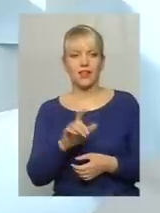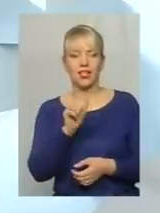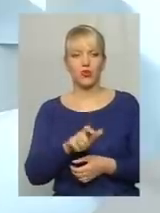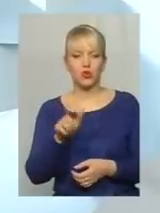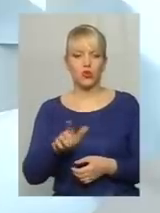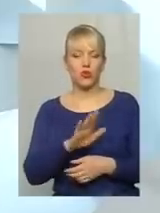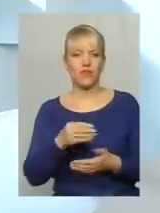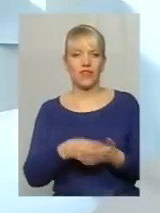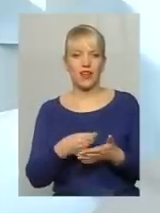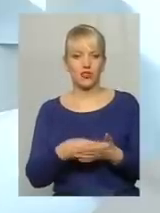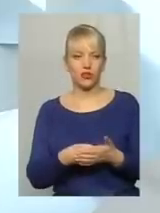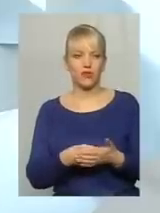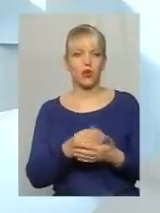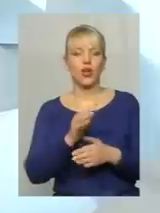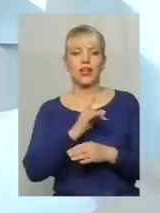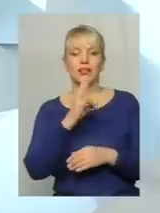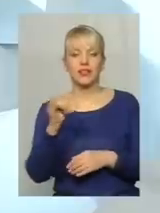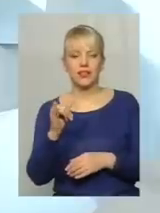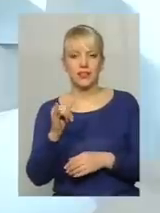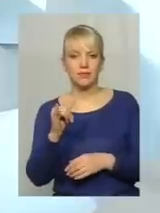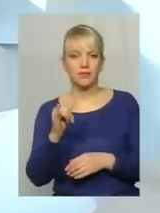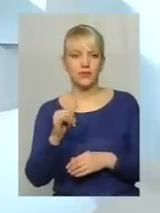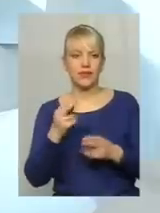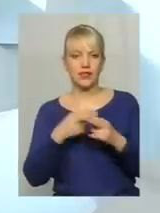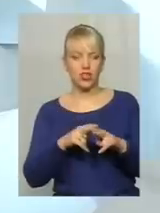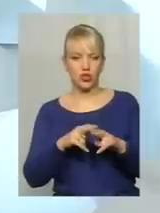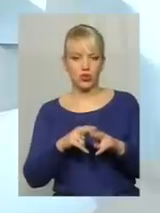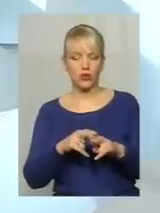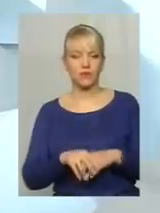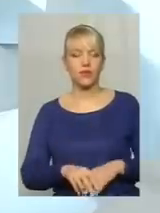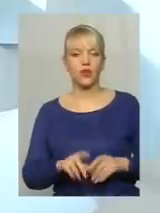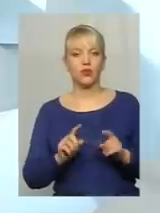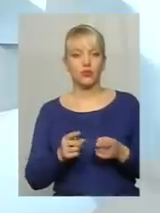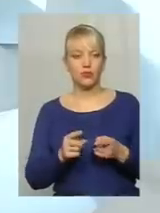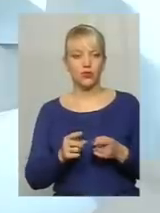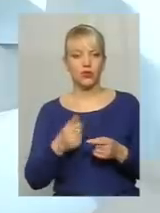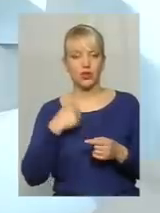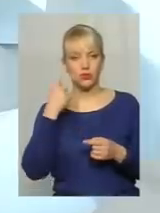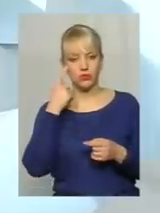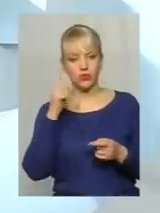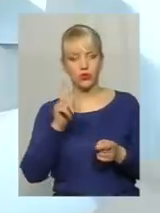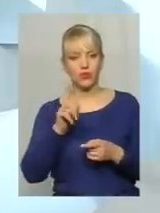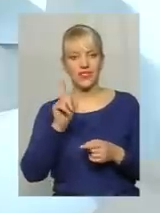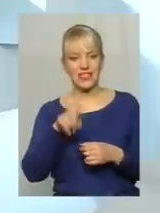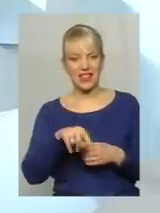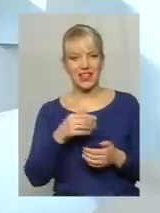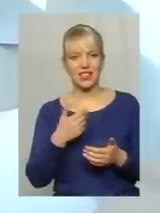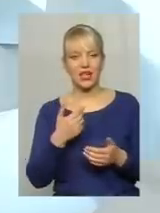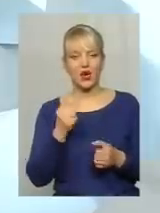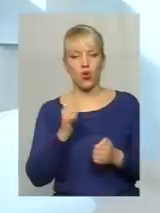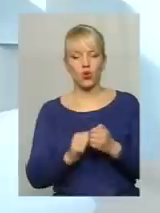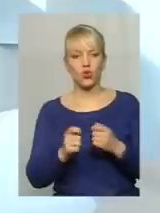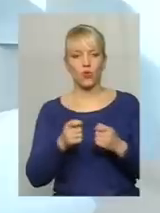ні фінансового, ні технічного. Тому думаю, що кожна